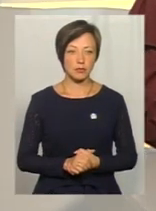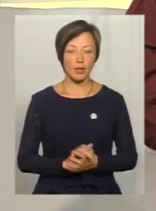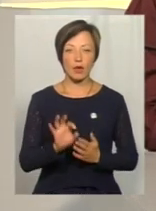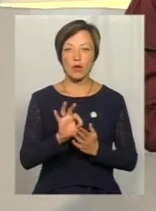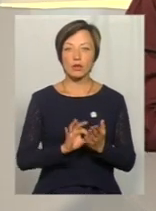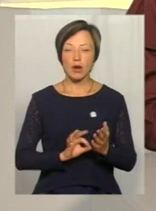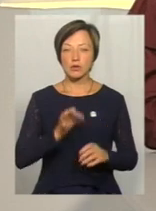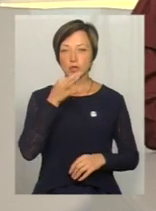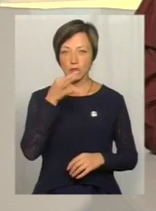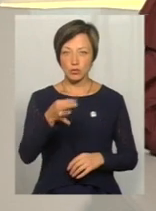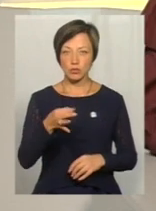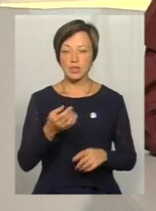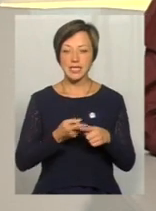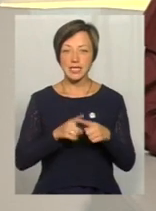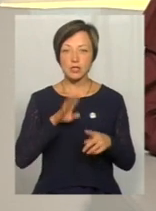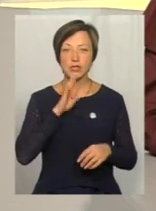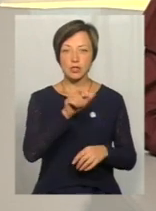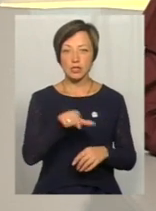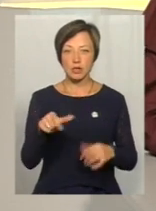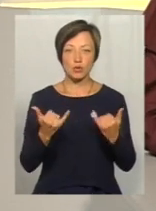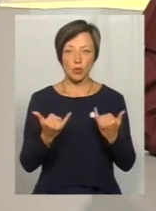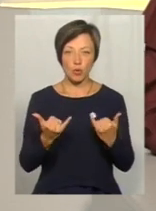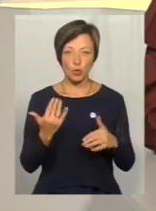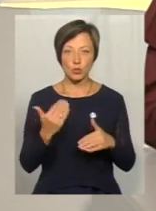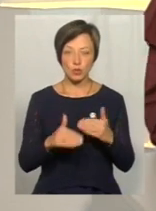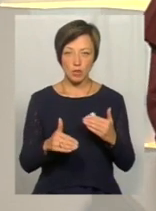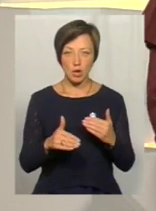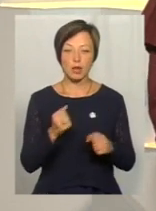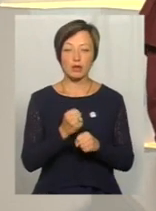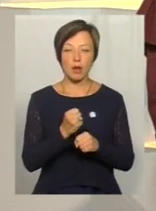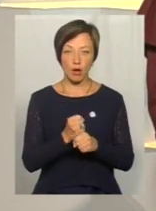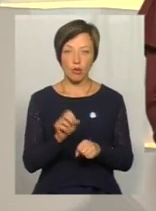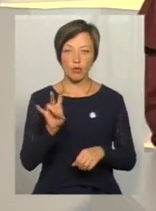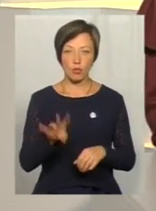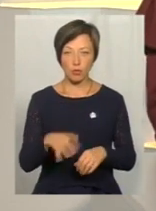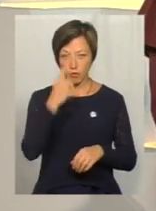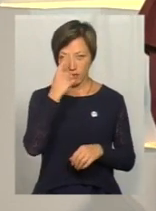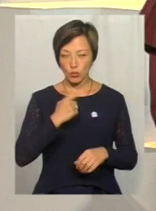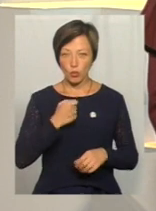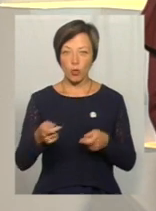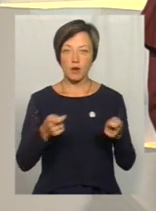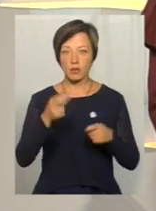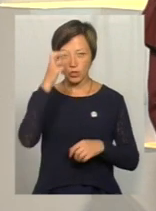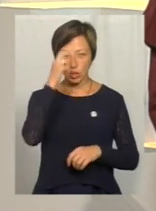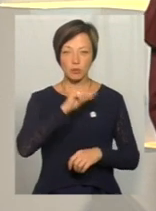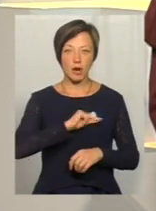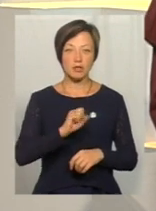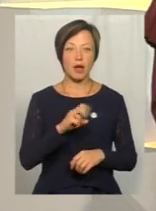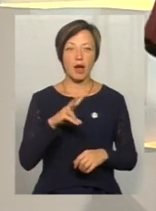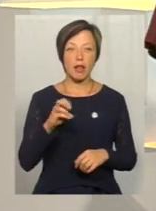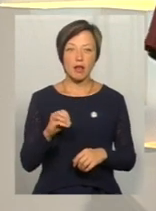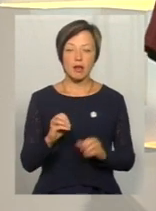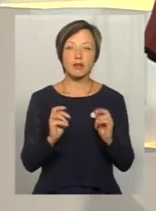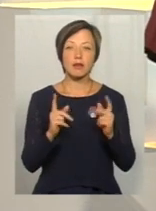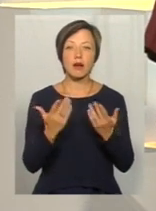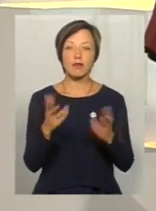Одразу зауважу, згадані жінки сьогодні уже на роботі, як повідомили в управлінні держпраці. Але, панове,